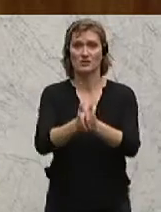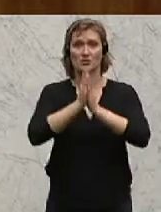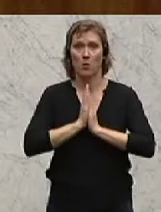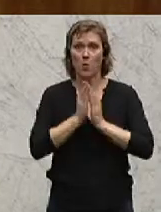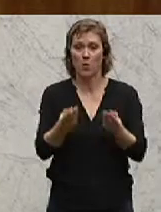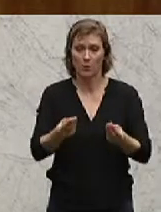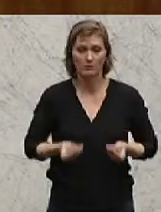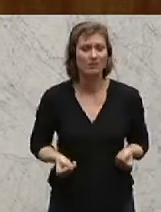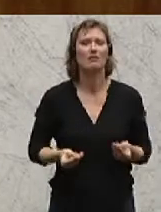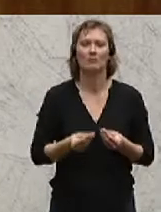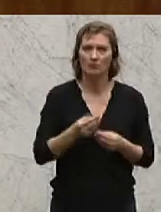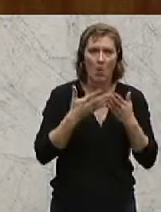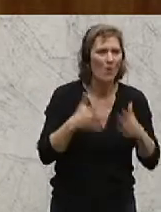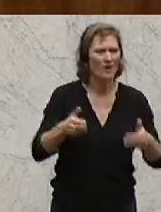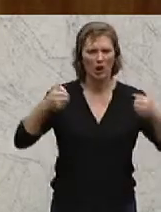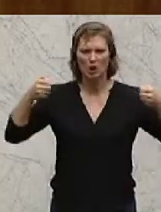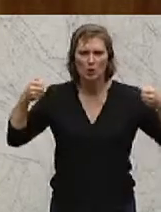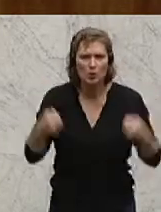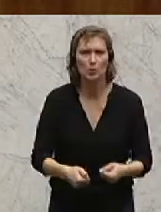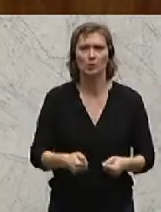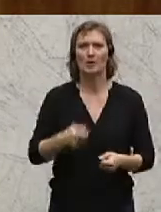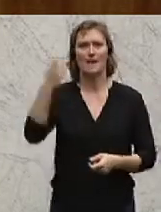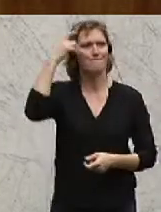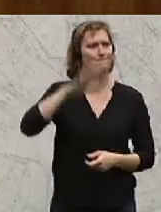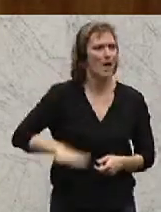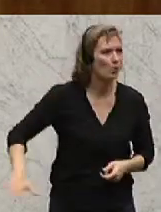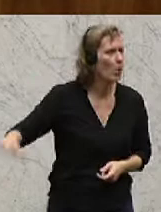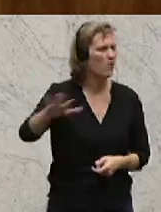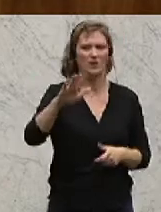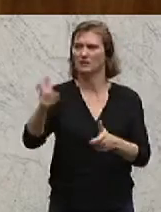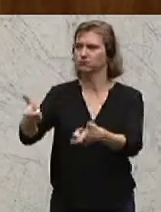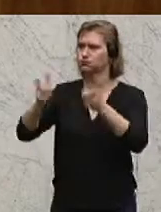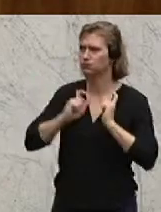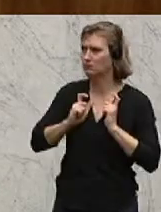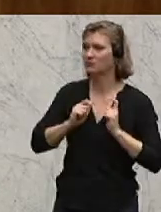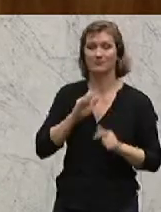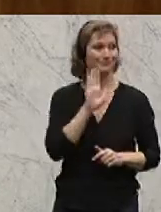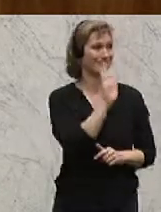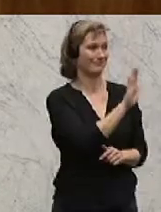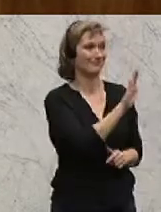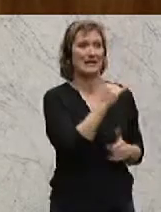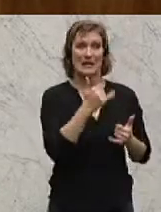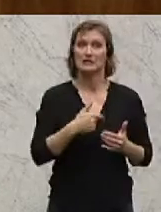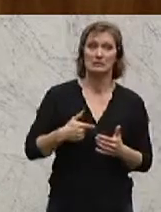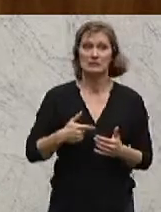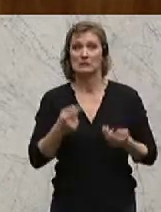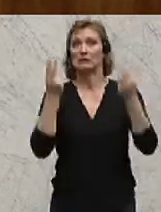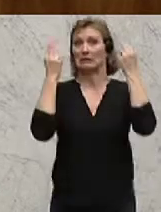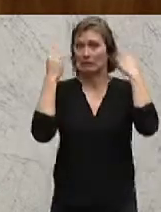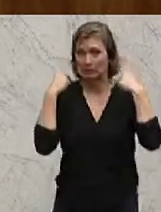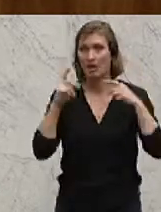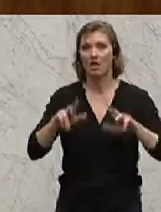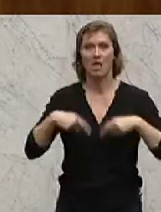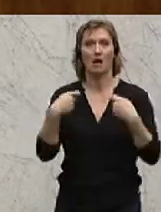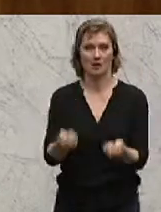Es hat öffentlichen Druck, der veröffentlichten Meinung, der Öffentlichkeit letzten Endes, dass Sie jetzt nachgegeben haben und Gott sei Dank